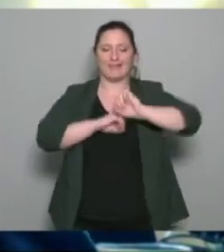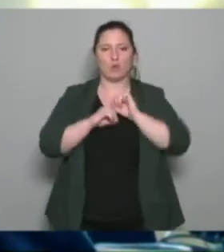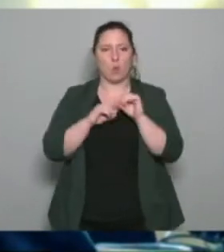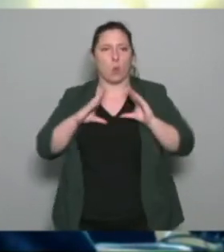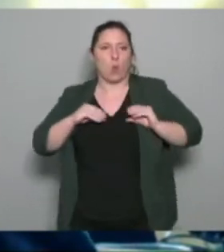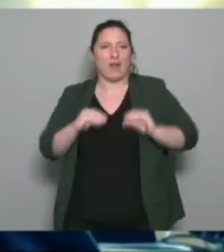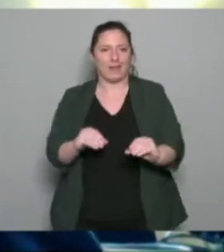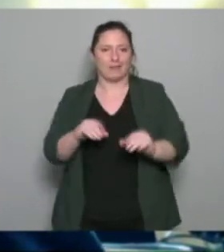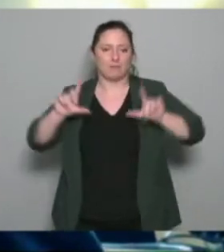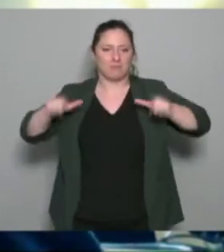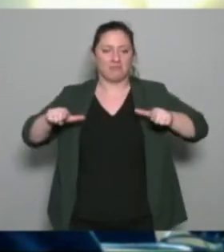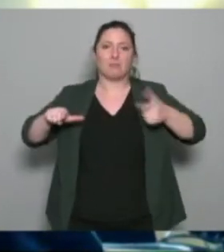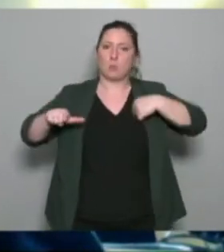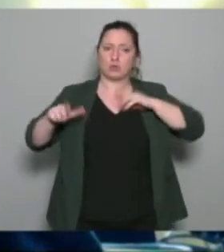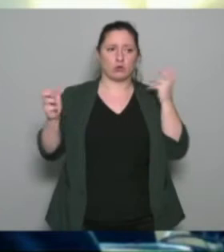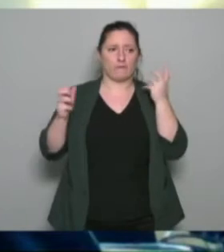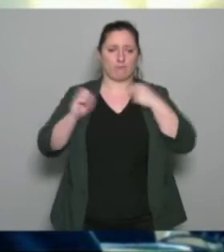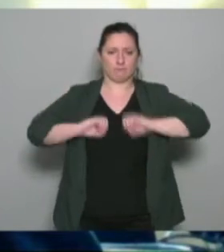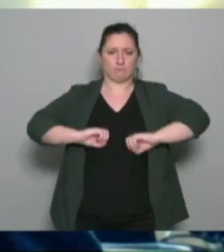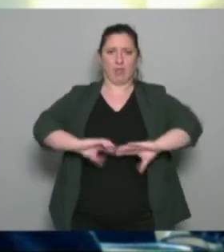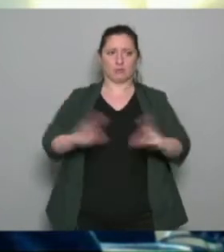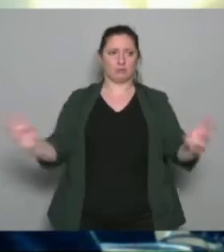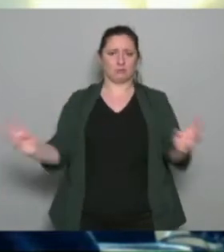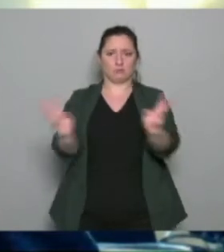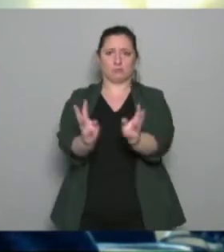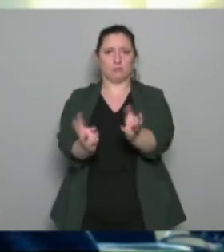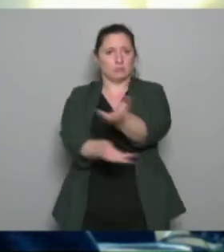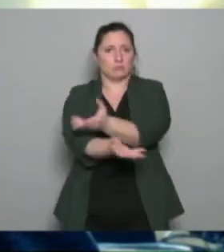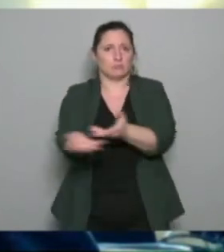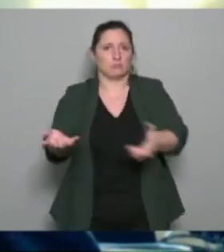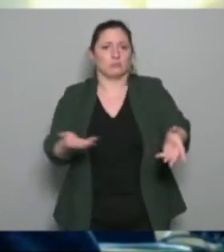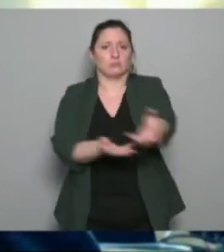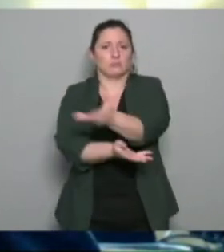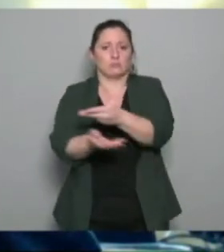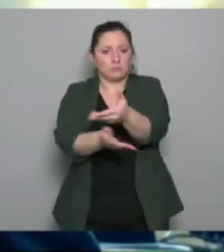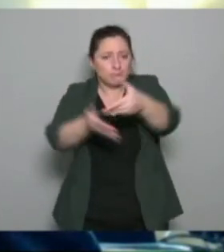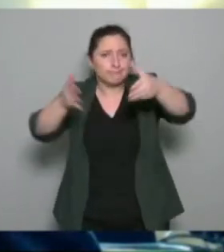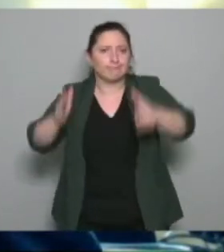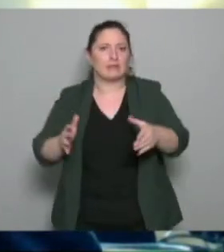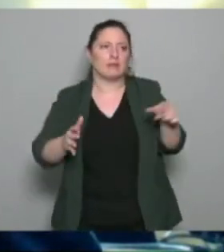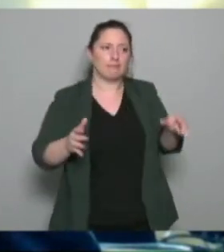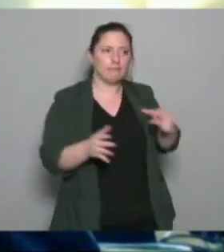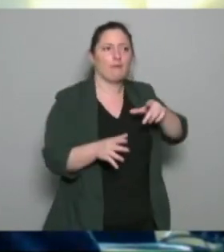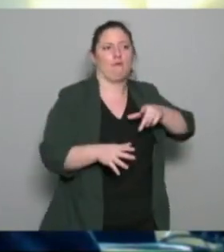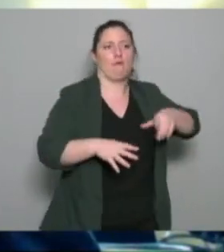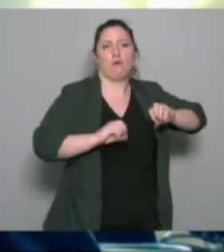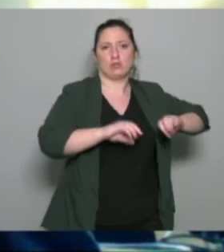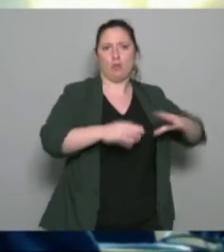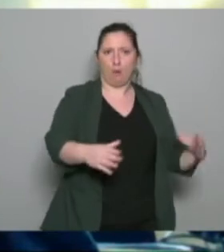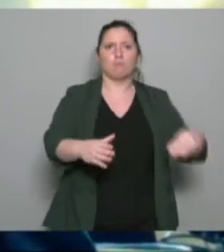souhaité mettre à contribution les enseignants et donc de fait effectivement